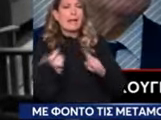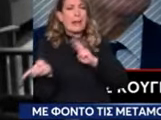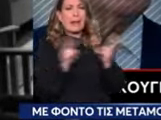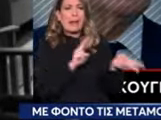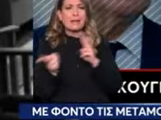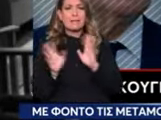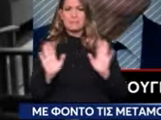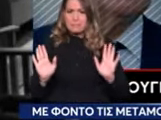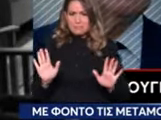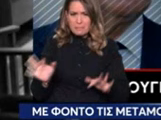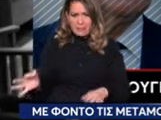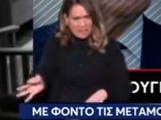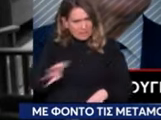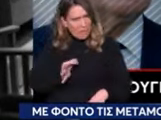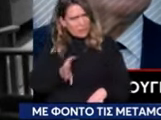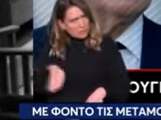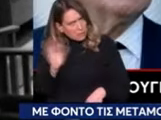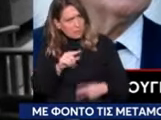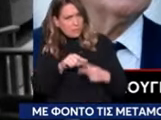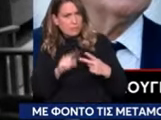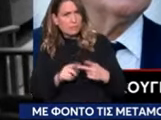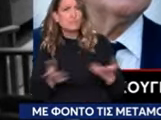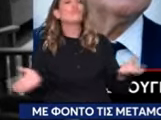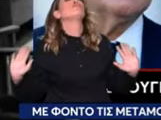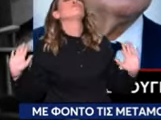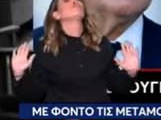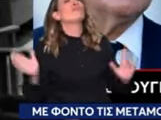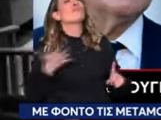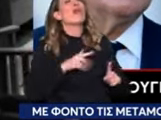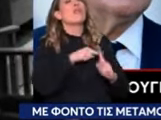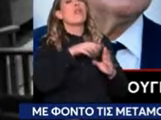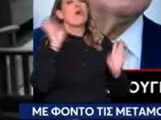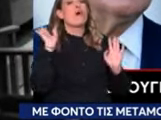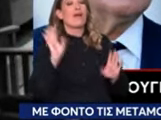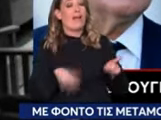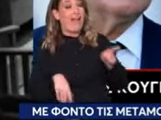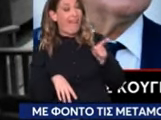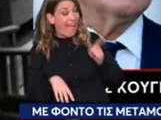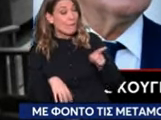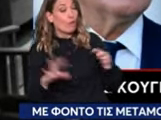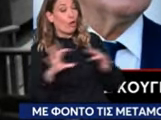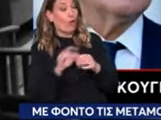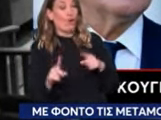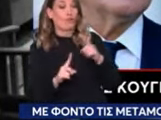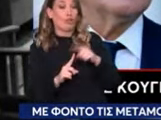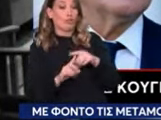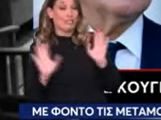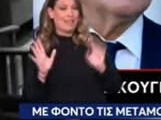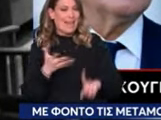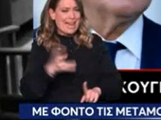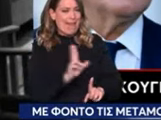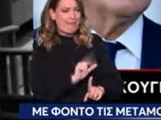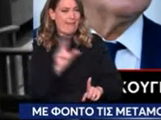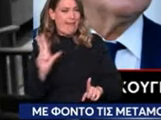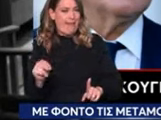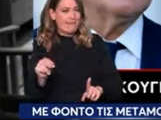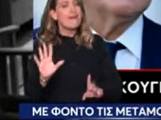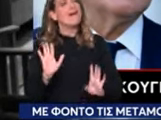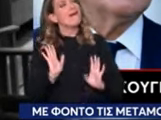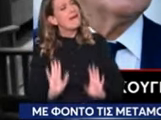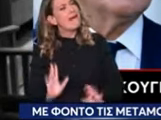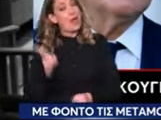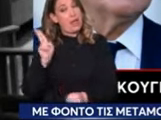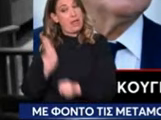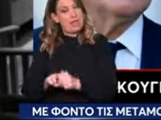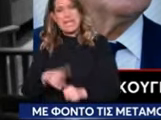πειράζει, θα μας πει και μία παραπάνω. Όχι πρόεδρε, γιατί η τελευταία έχει σχέση με την Ζορτζίνα, ηλικιακά με την Ζορτζίνα. Έχει σχέση με το